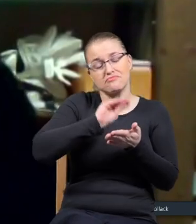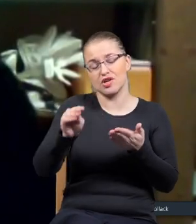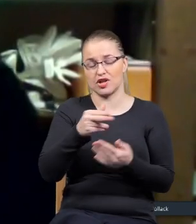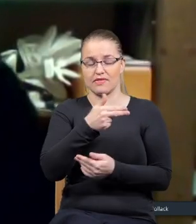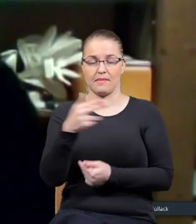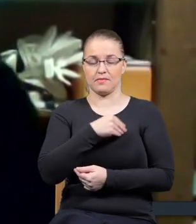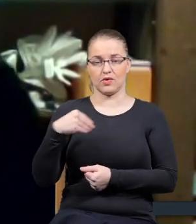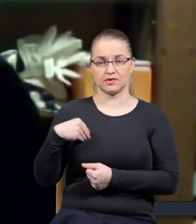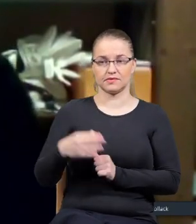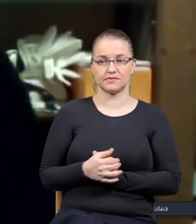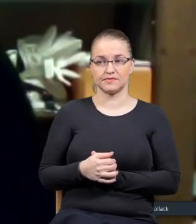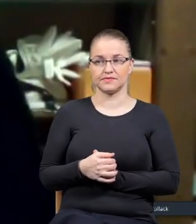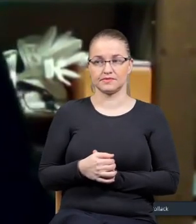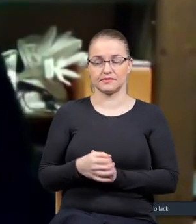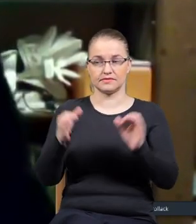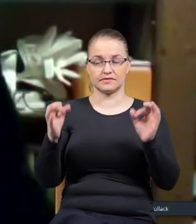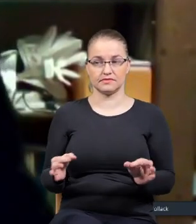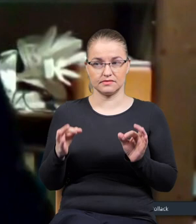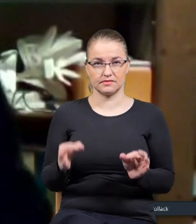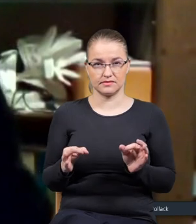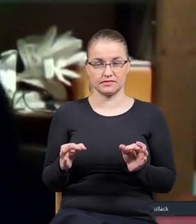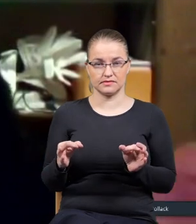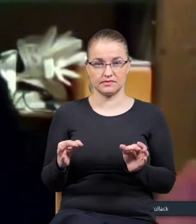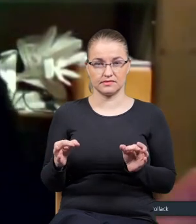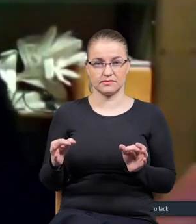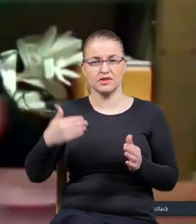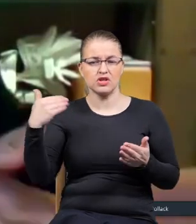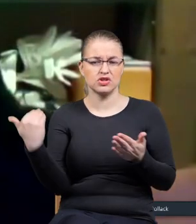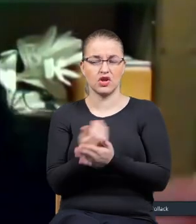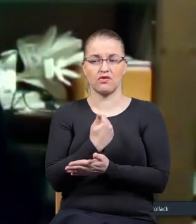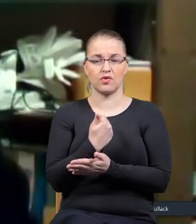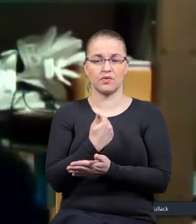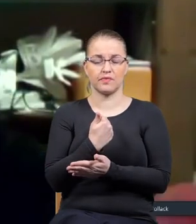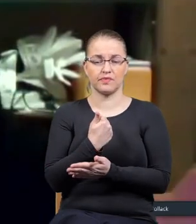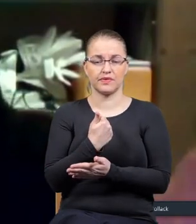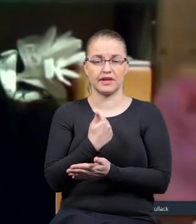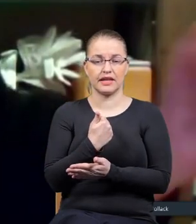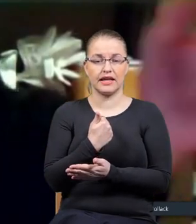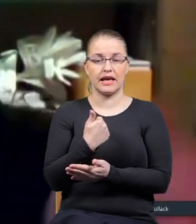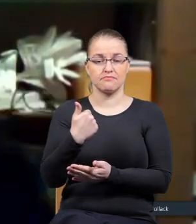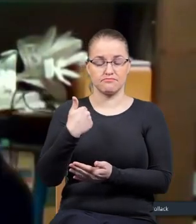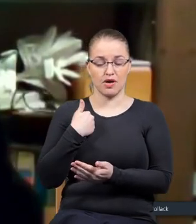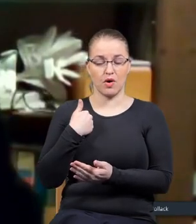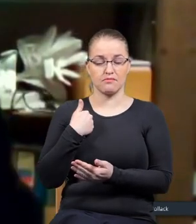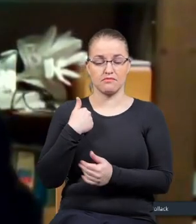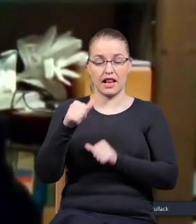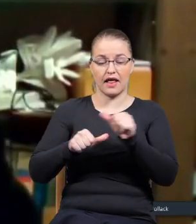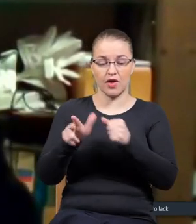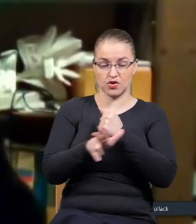o tym, prawda? I teraz, no to znowu jest tak, ja byłem osobą niepożądana w latach